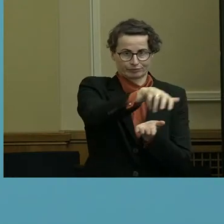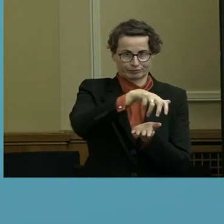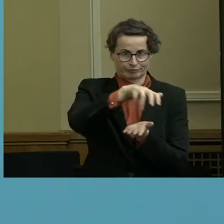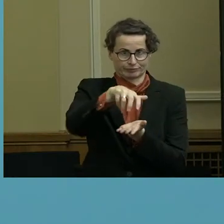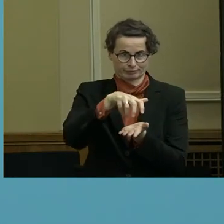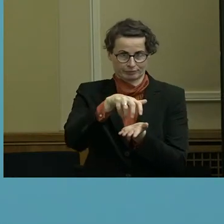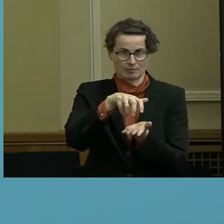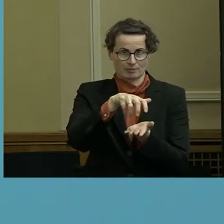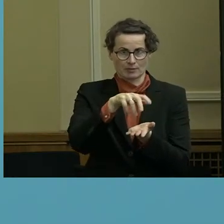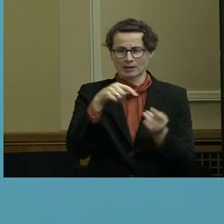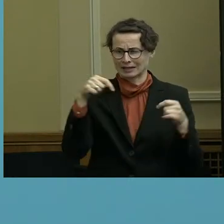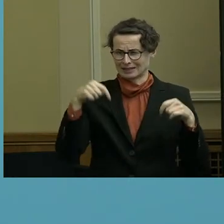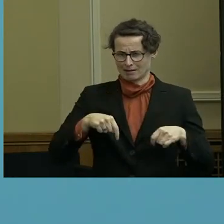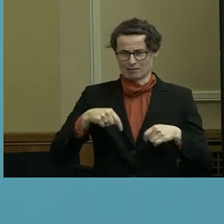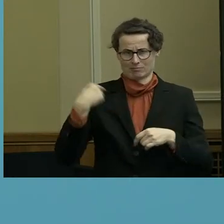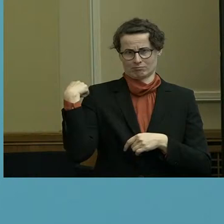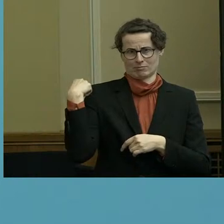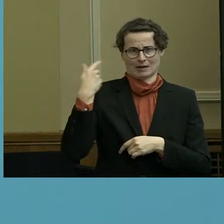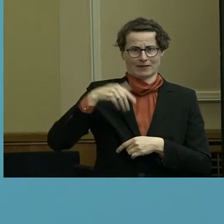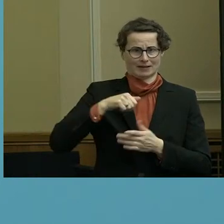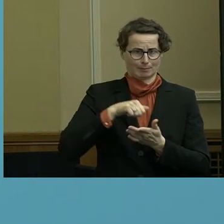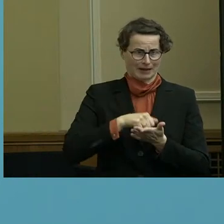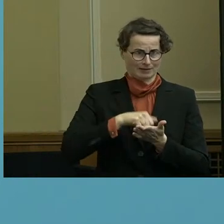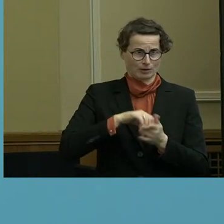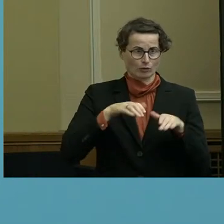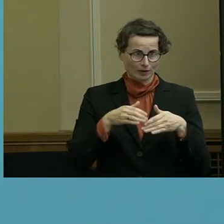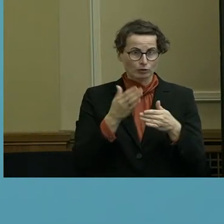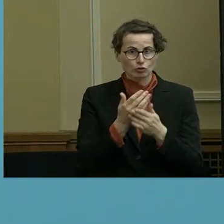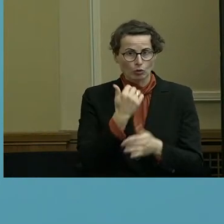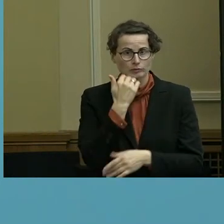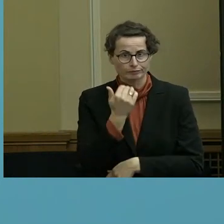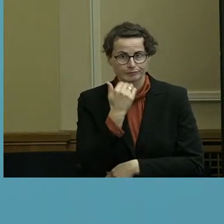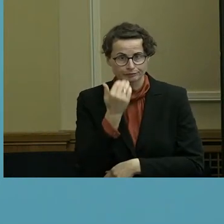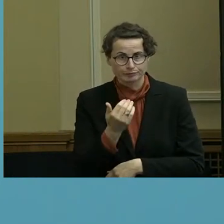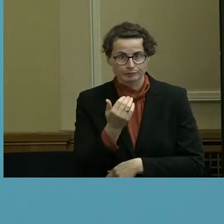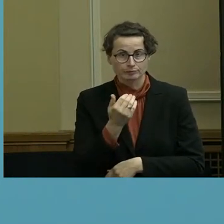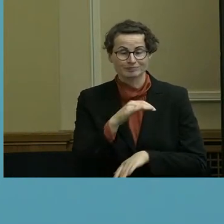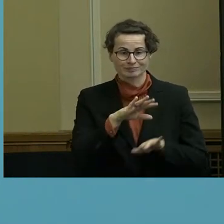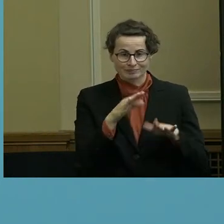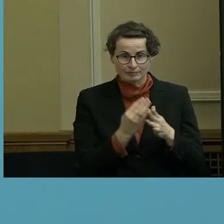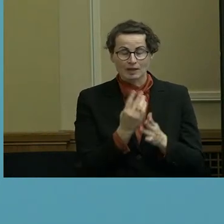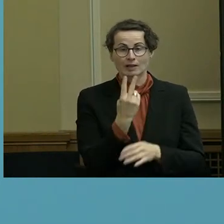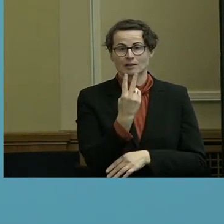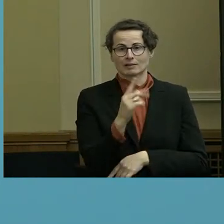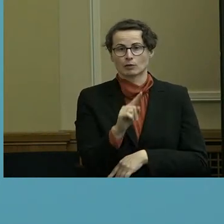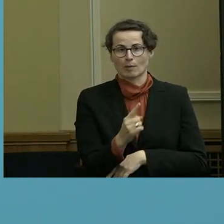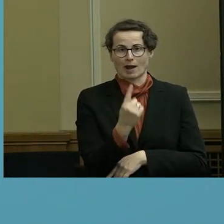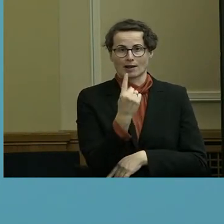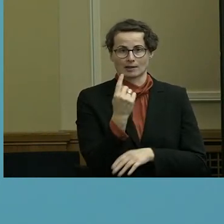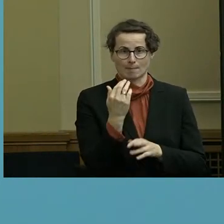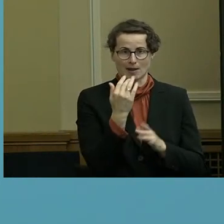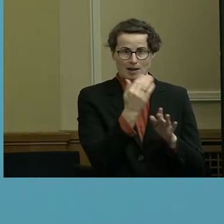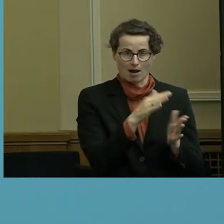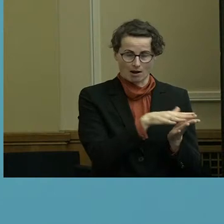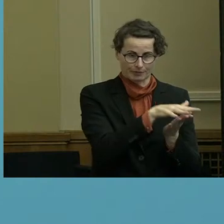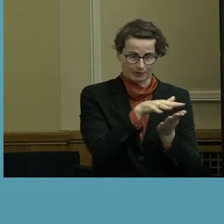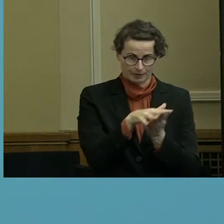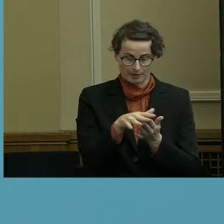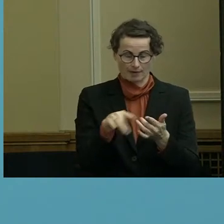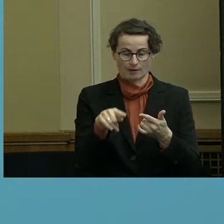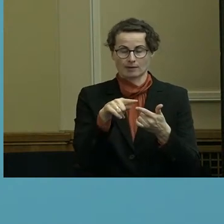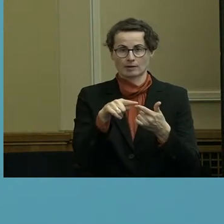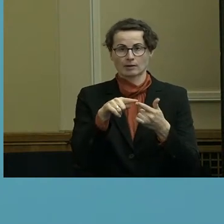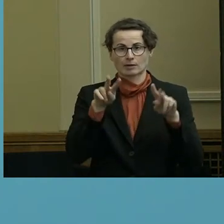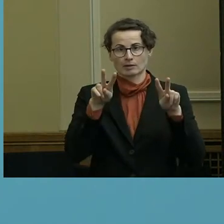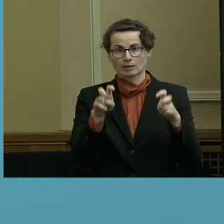Darüber haben wir ja auch hier in Pressekonferenzen berichtet, mit 2,1 Milliarden. Dann folgt Stadt und Land